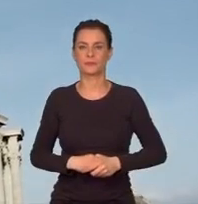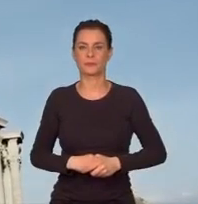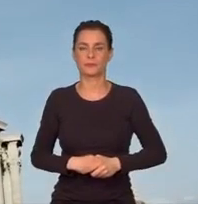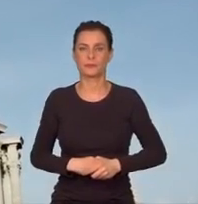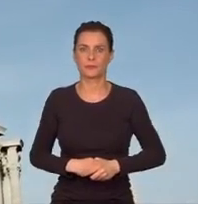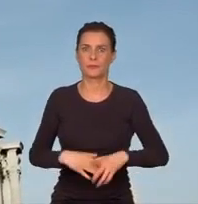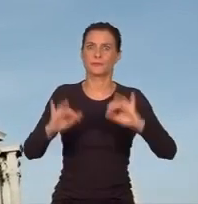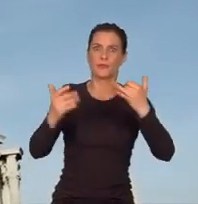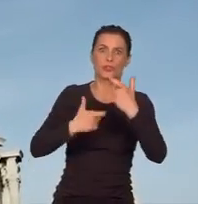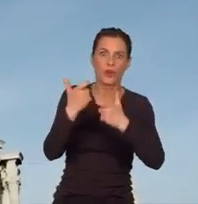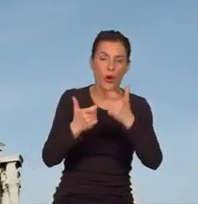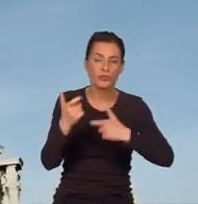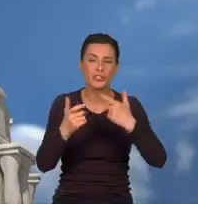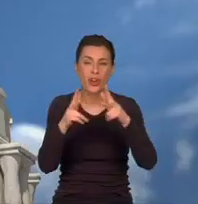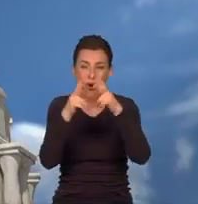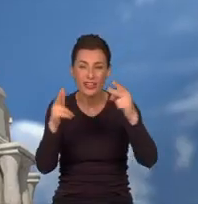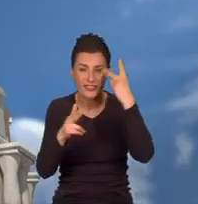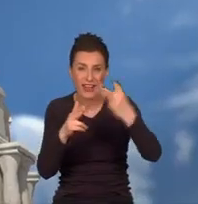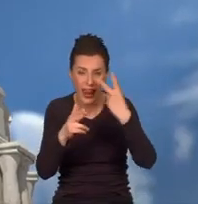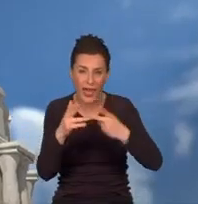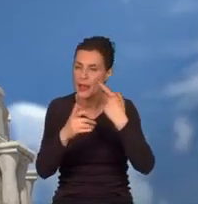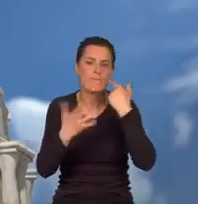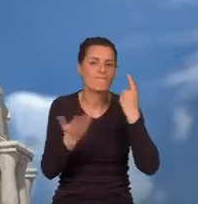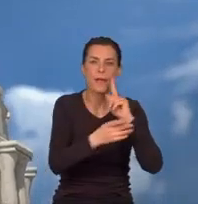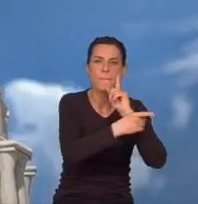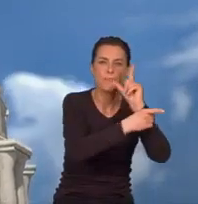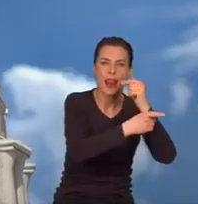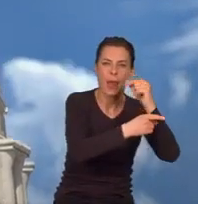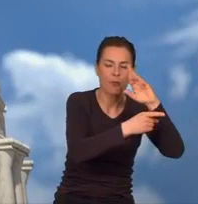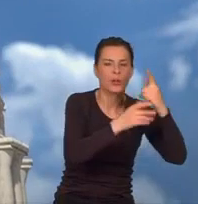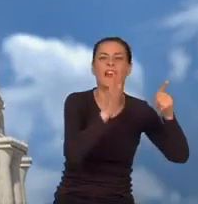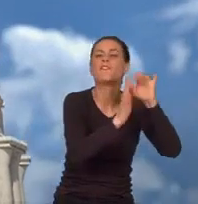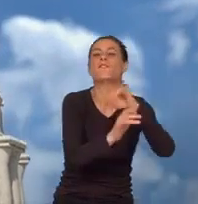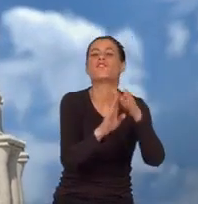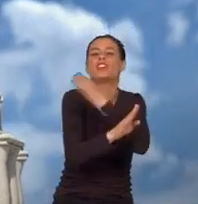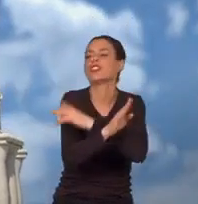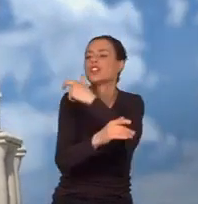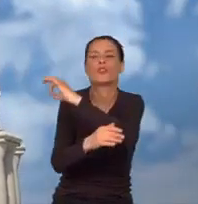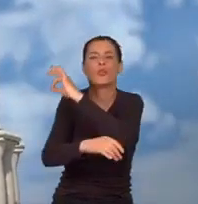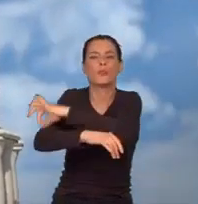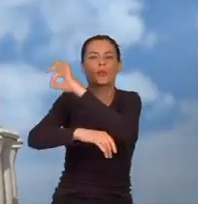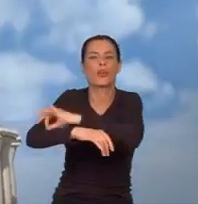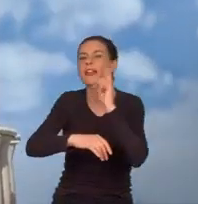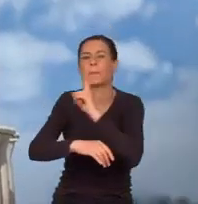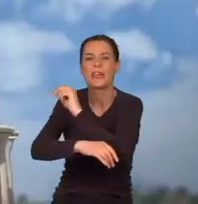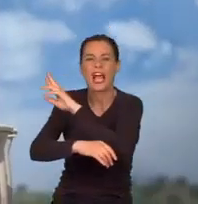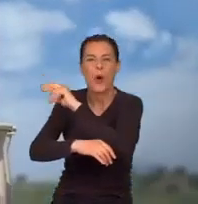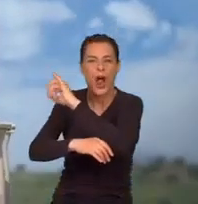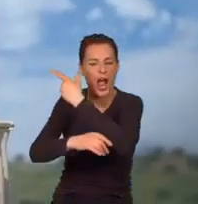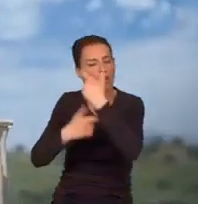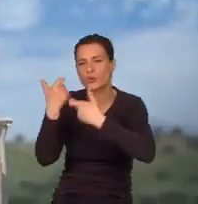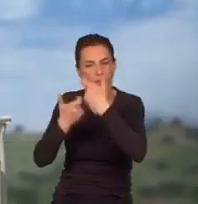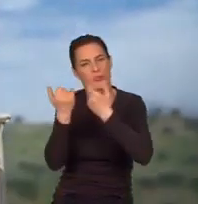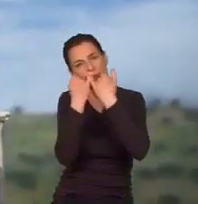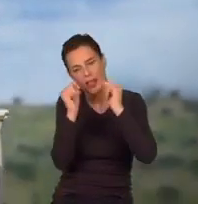Aby zbudować kopułę w tak krótkim czasie, Della Porta zmodyfikował projekt Michała Anioła. Spółokrągłej zrobił wydłużoną,